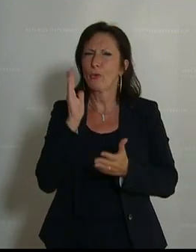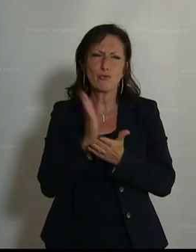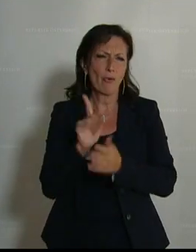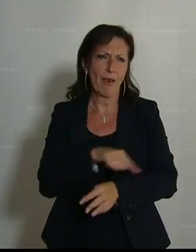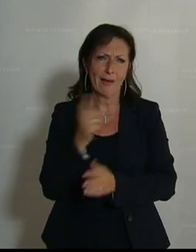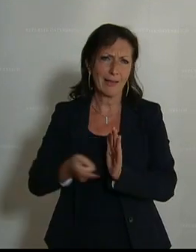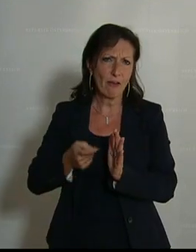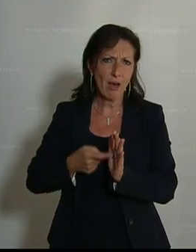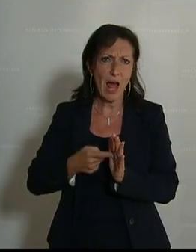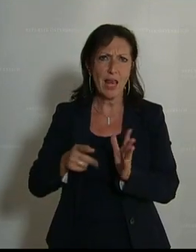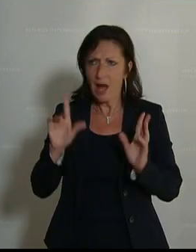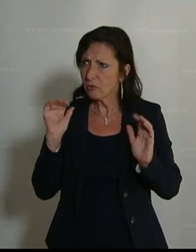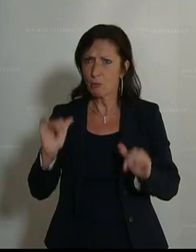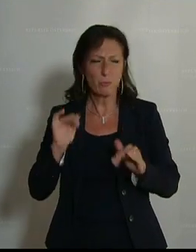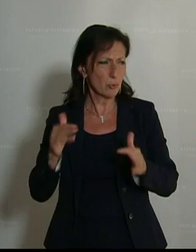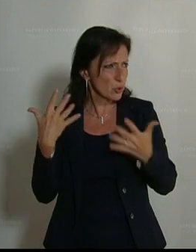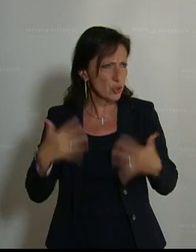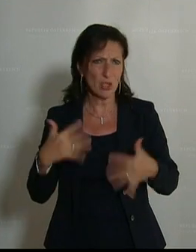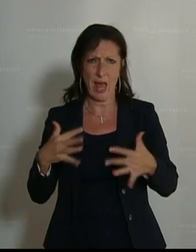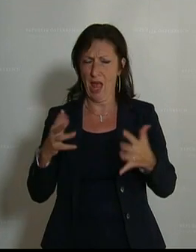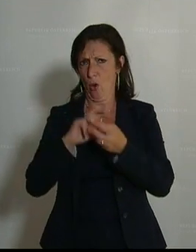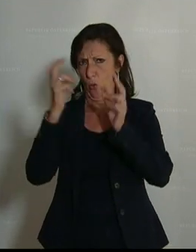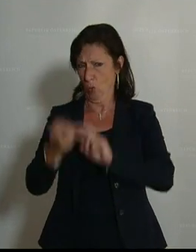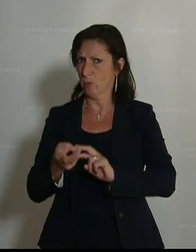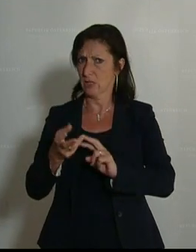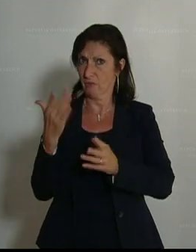und je eher wir hier Nägel mit den Köpfen machen, desto besser.